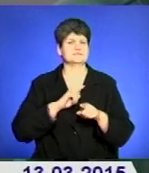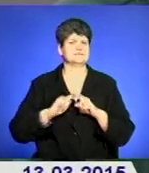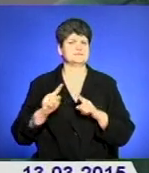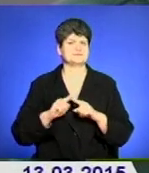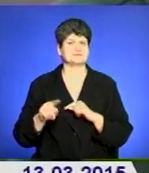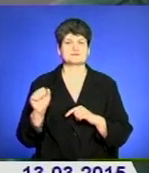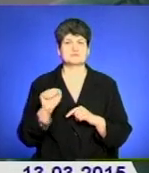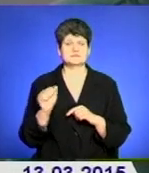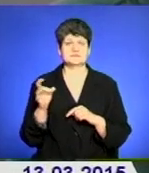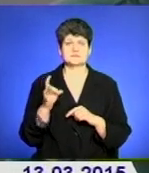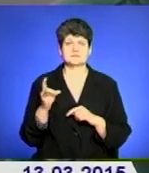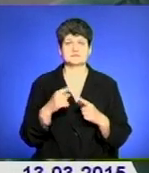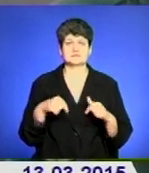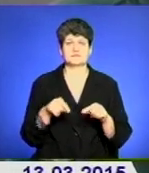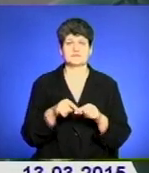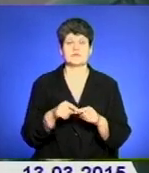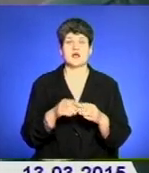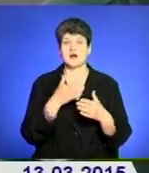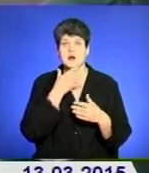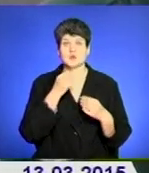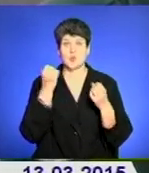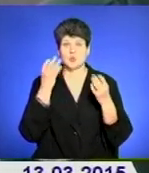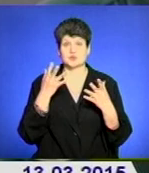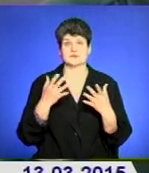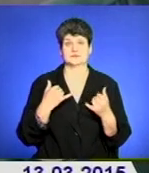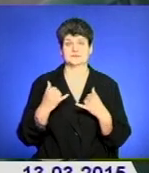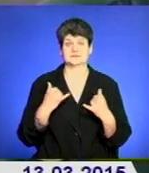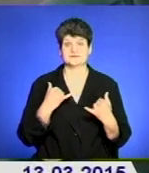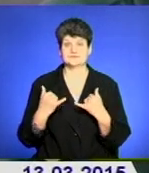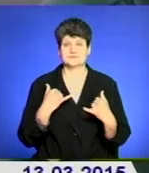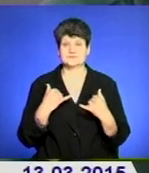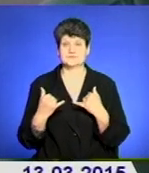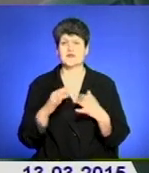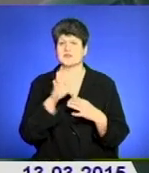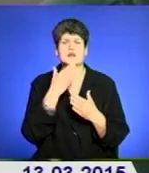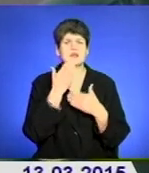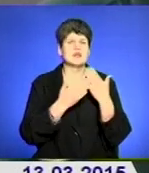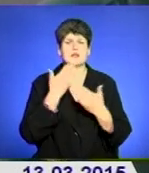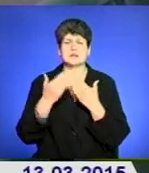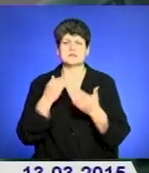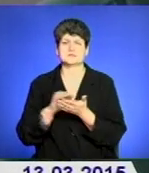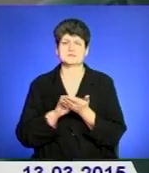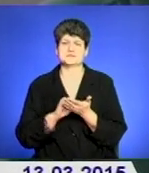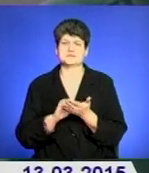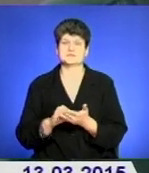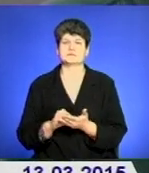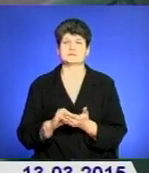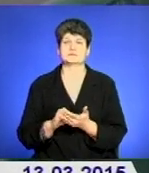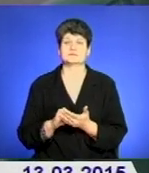відділу. Досить вони гарно, культурно обійшлися. Справа в тому, що все розпитали, все описали і так далі.